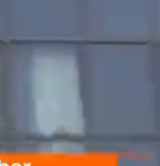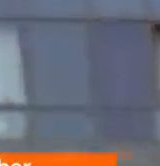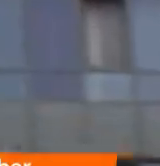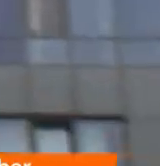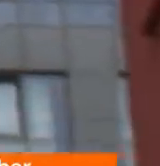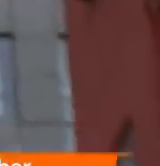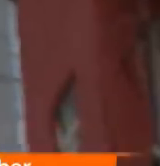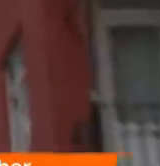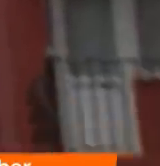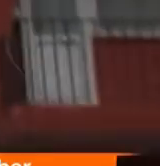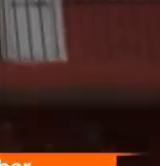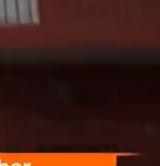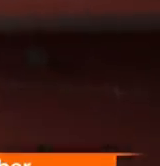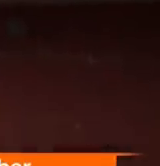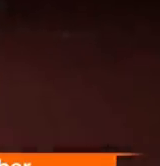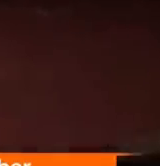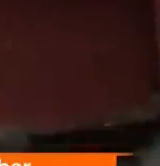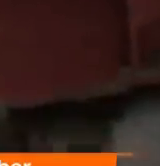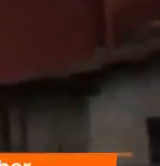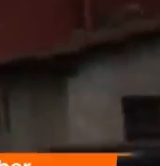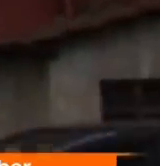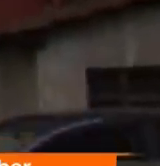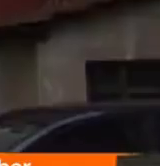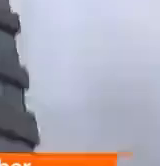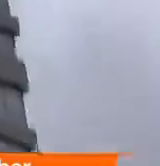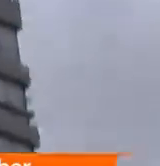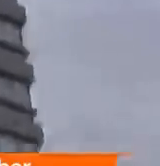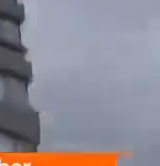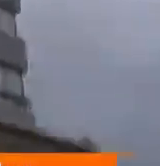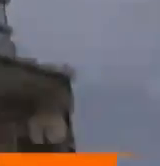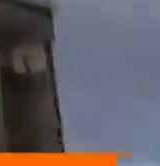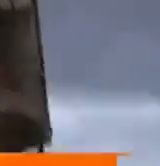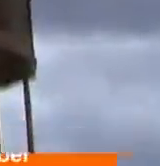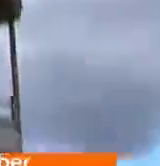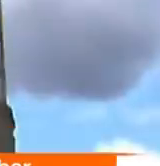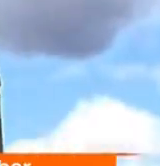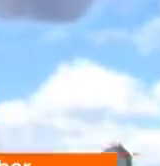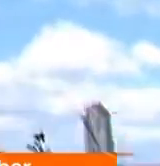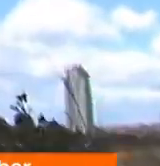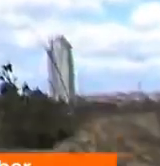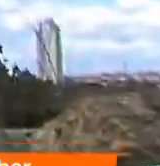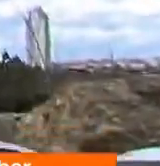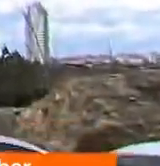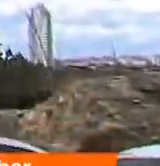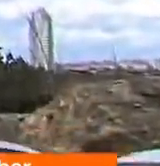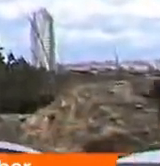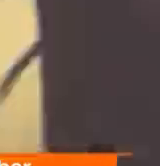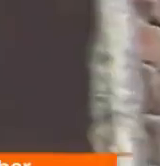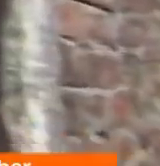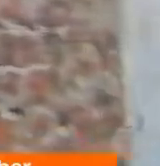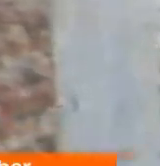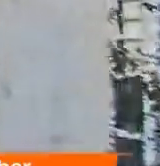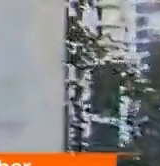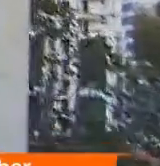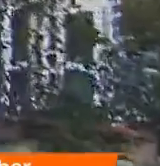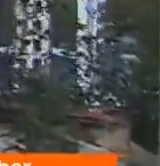Dev proje yeniden başlıyor. Cumhurbaşkanı talimat verdi, devlet el attı. Peki Fikirtepe'de kentsel dönüşüm